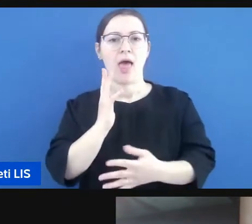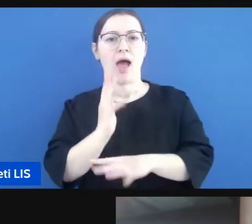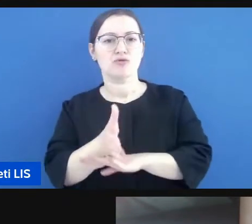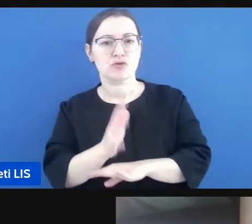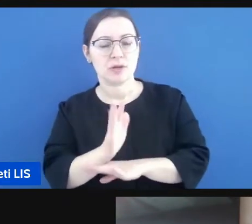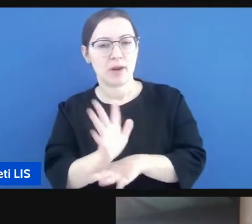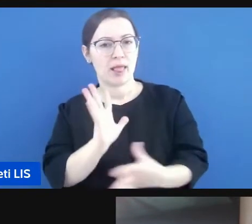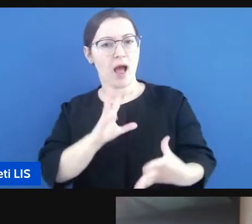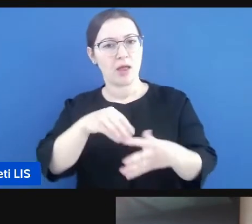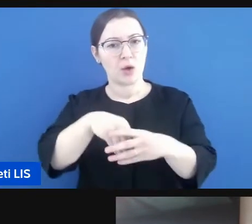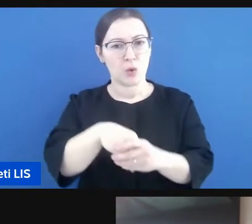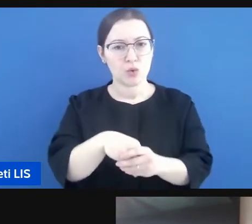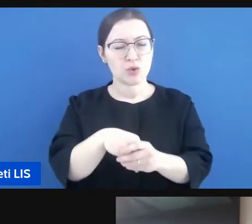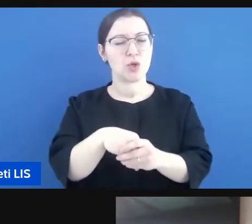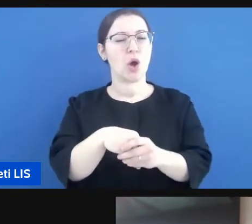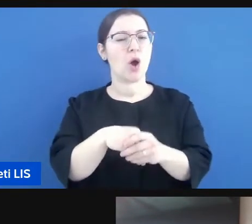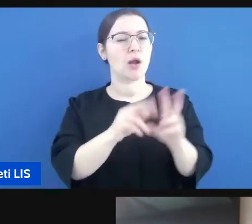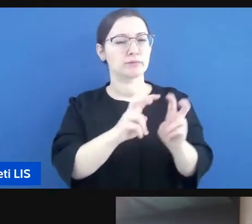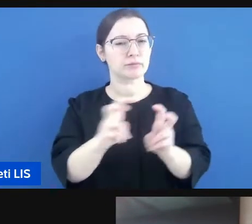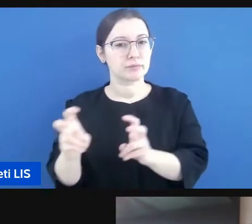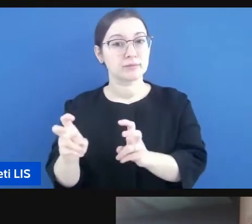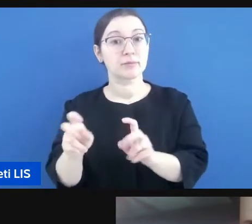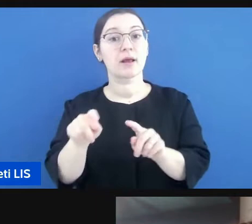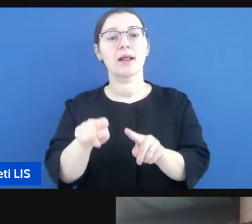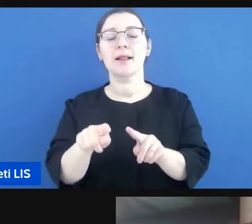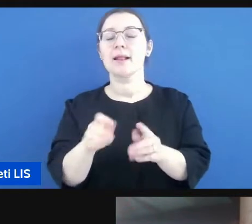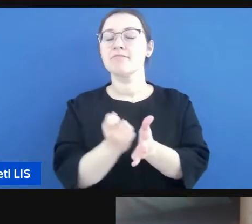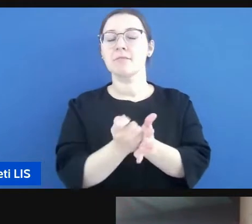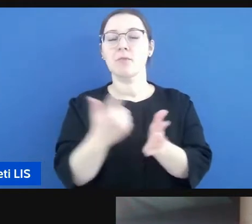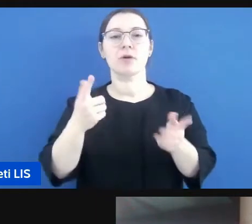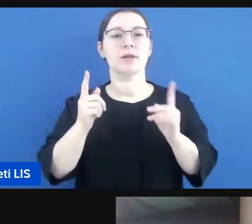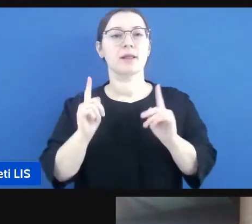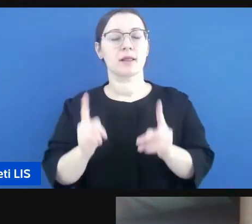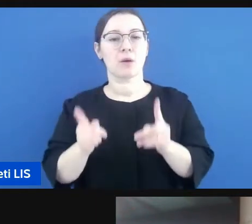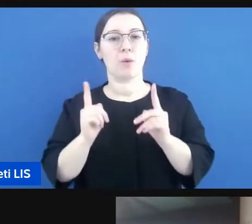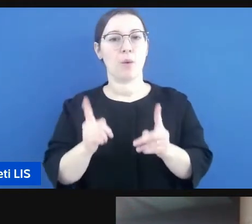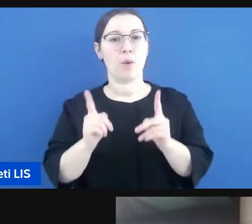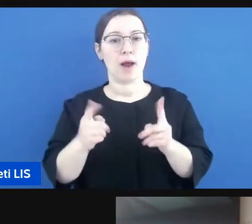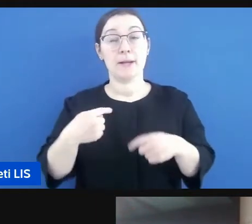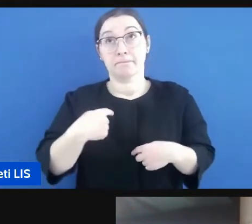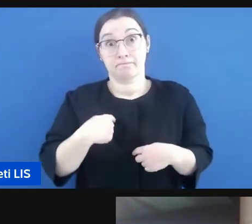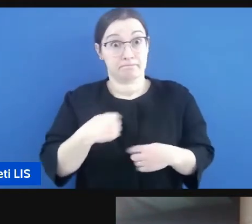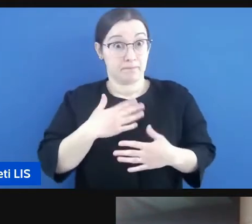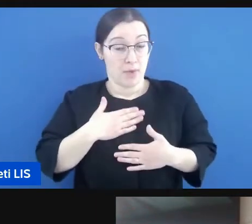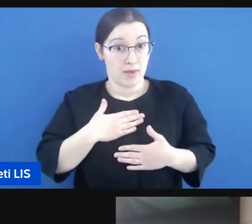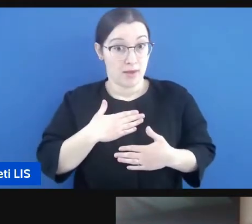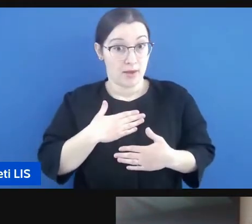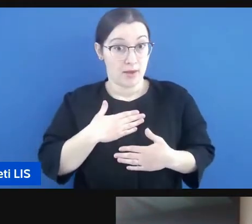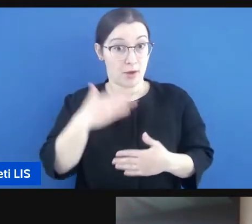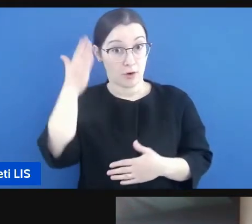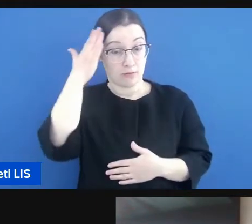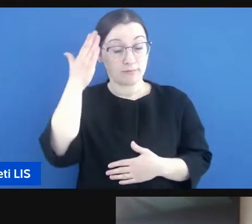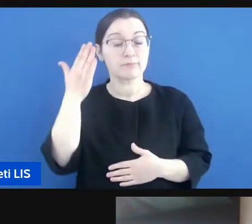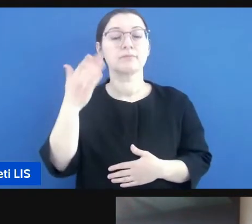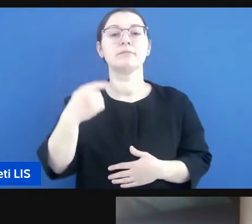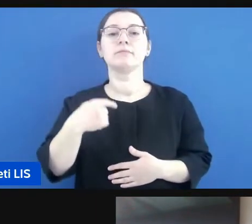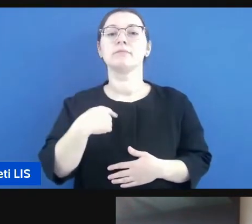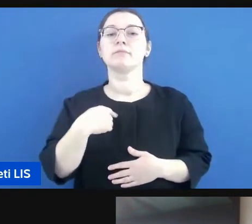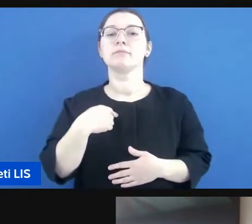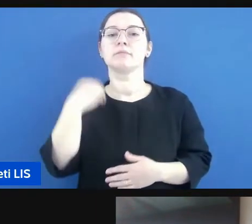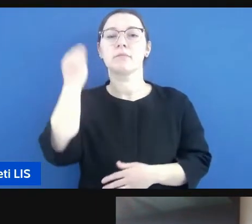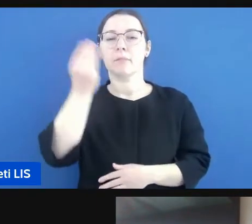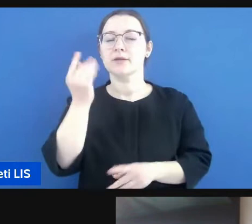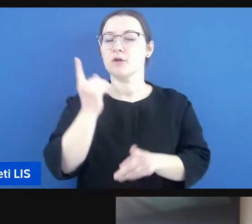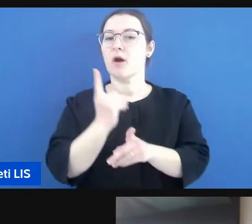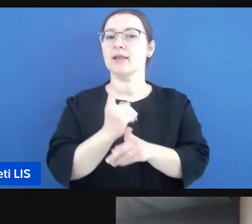la cosa fondamentale comunque è che a mio avviso si creino dei rapporti di